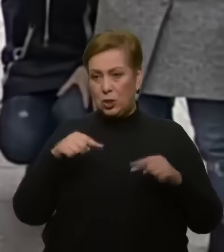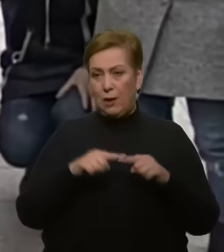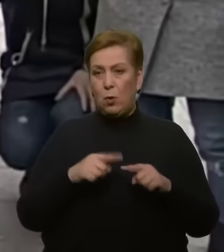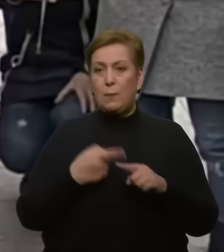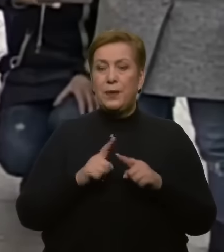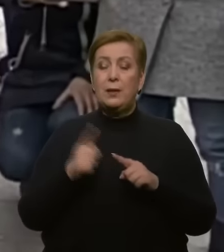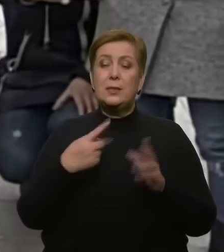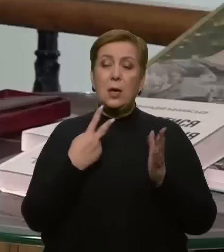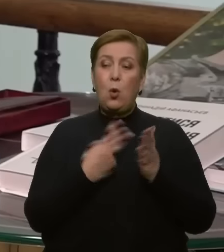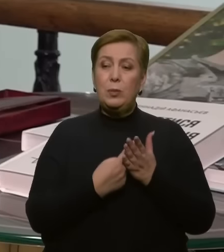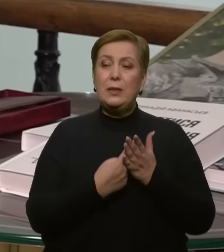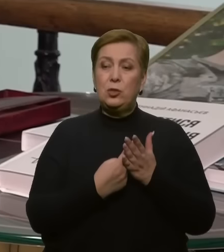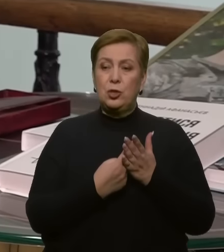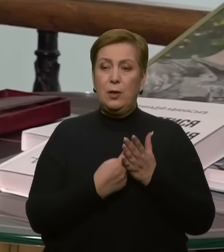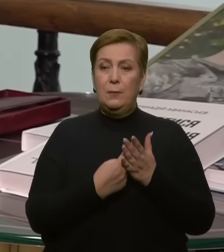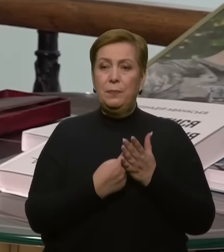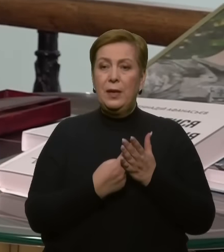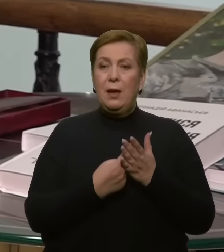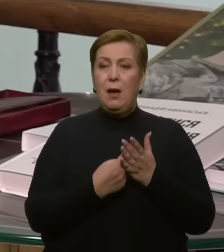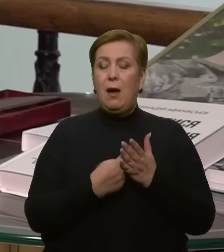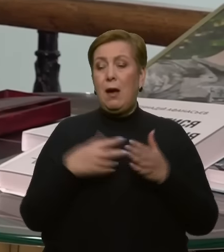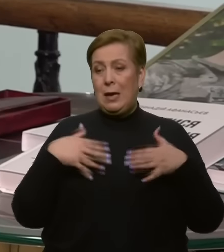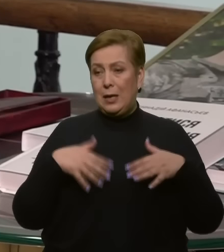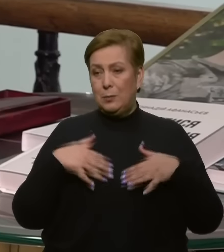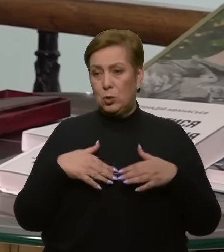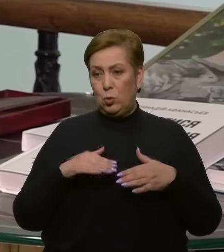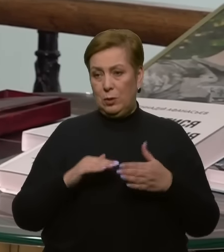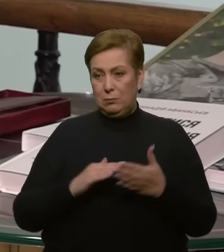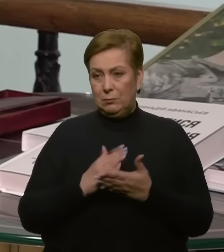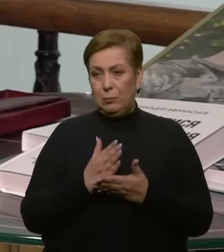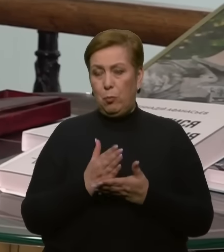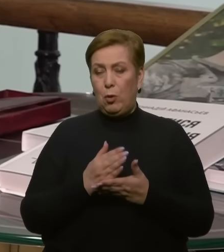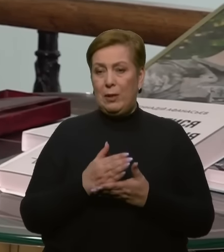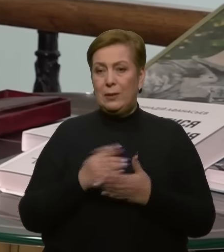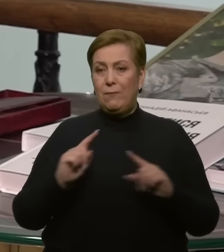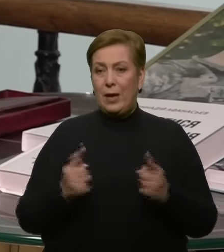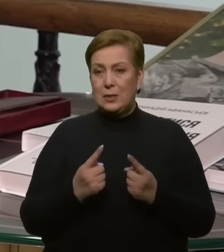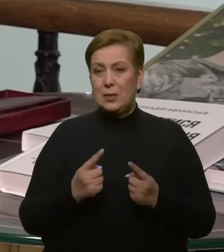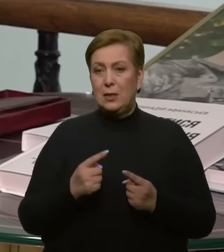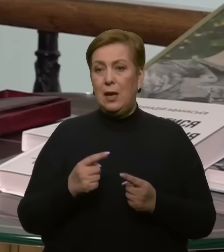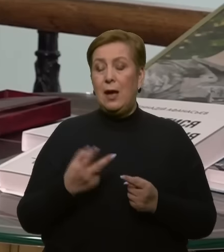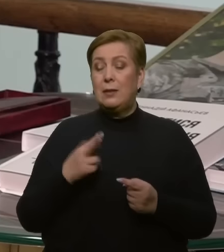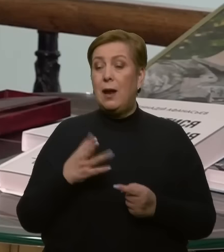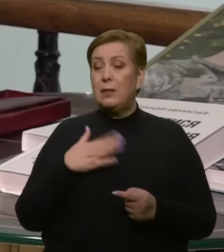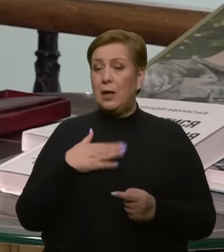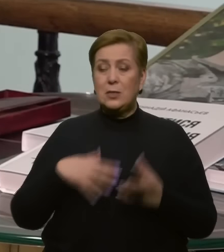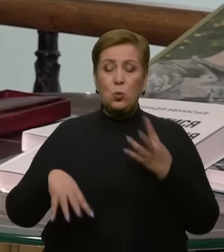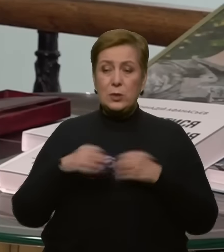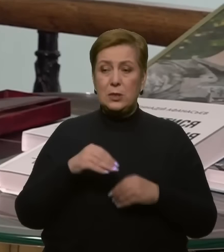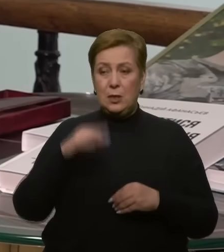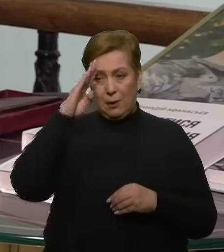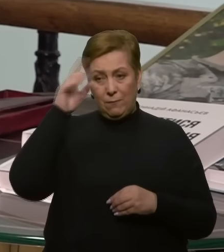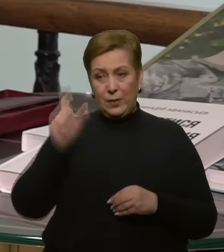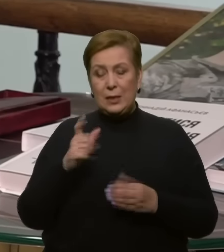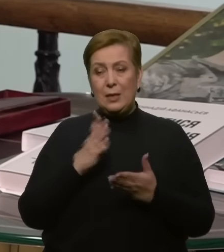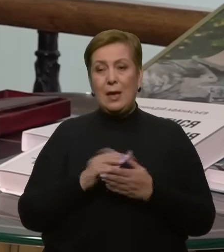утримують в російських в'язницях. Мені здається, що це абсолютно логічно, для нас, для всіх він є героєм, просто логічно, щоб